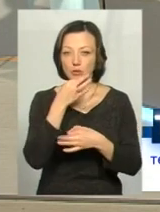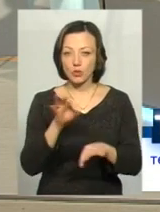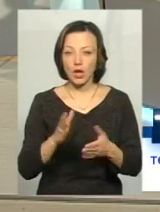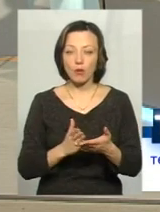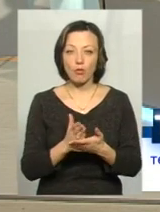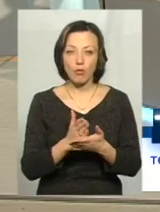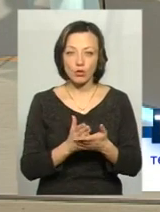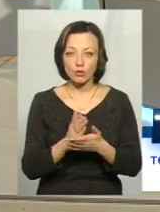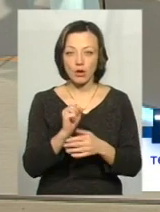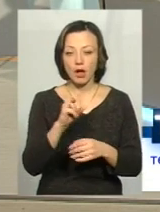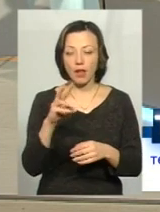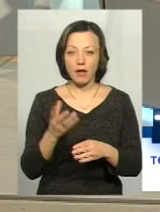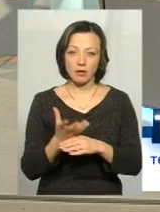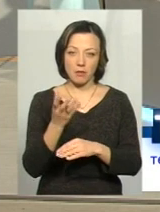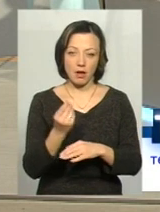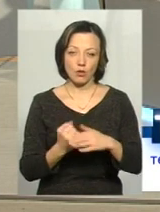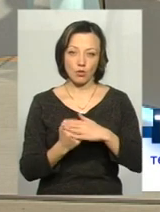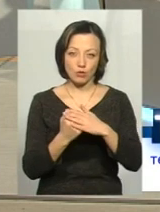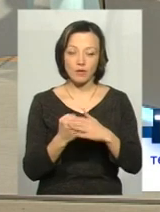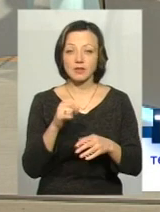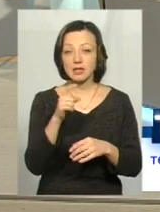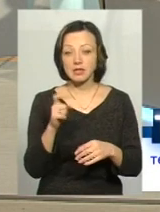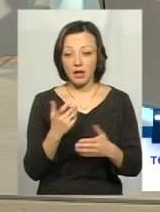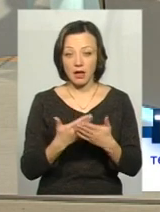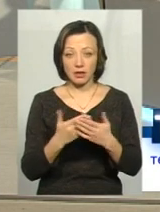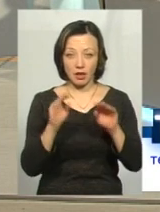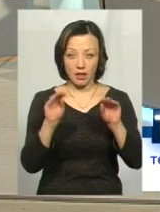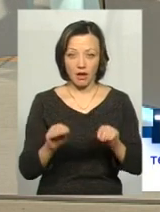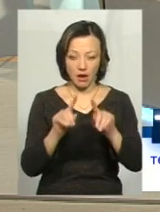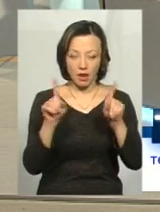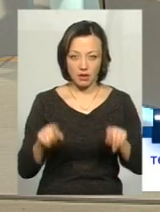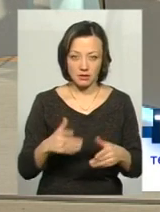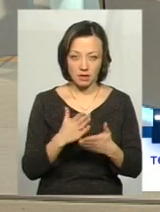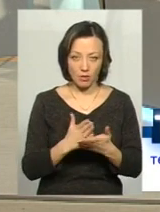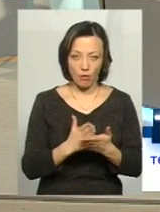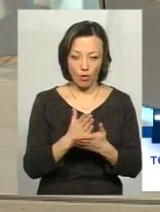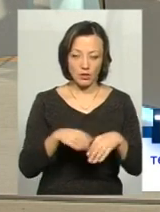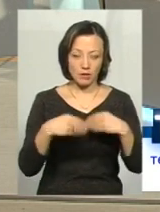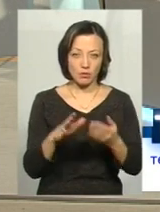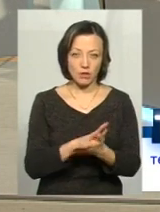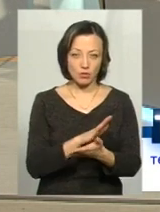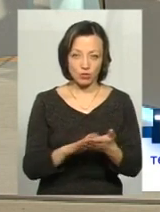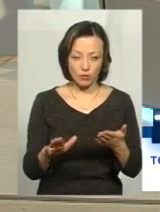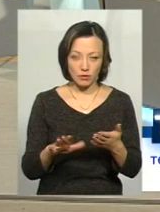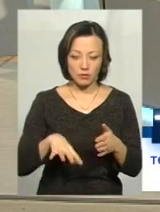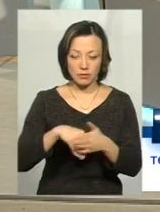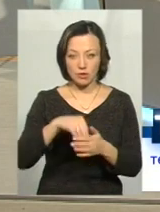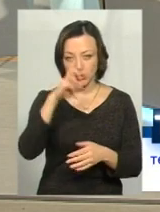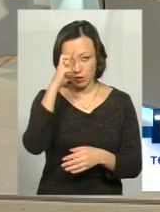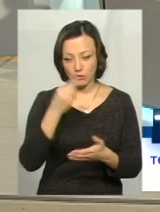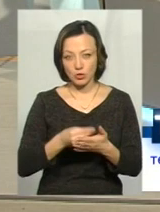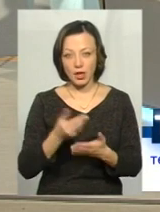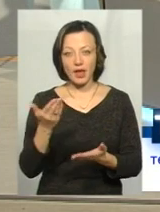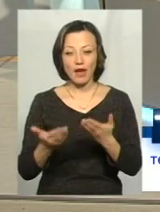послуги, однак на платній основі. Якщо є декларація, послуги надаються безкоштовно за рахунок коштів державного